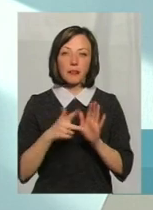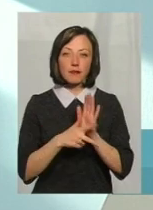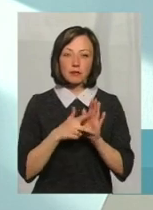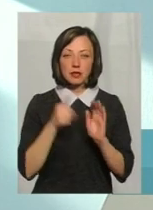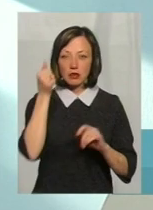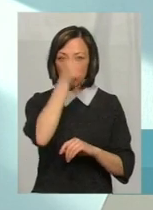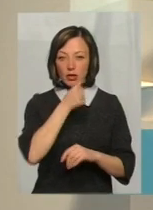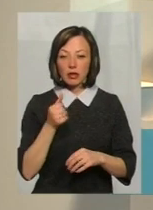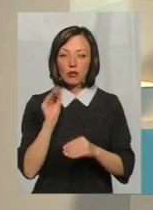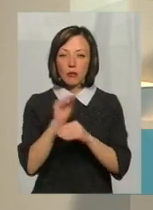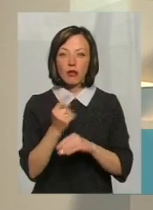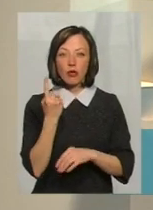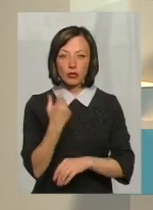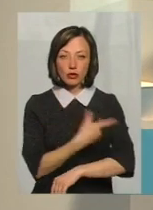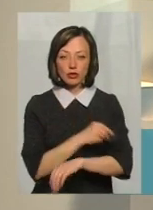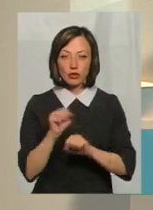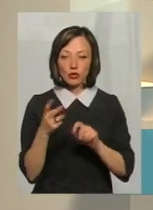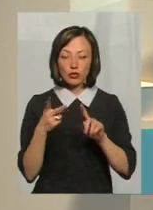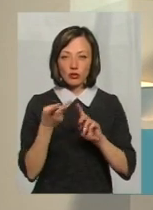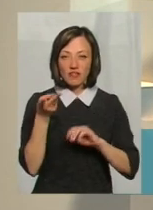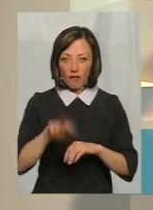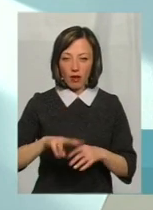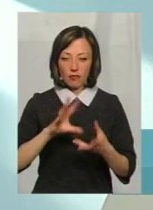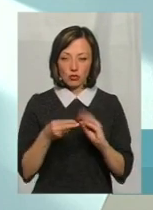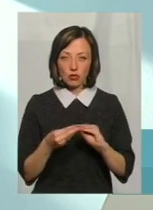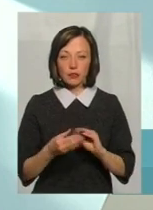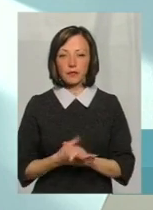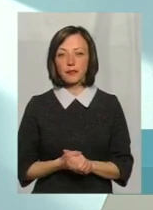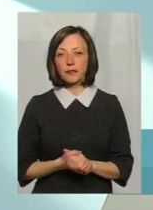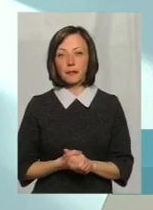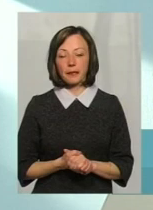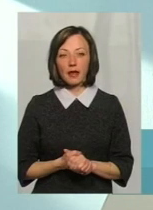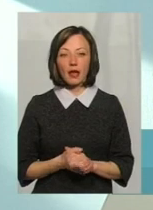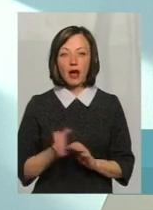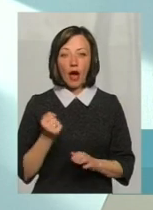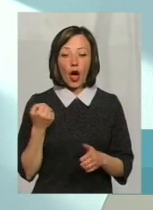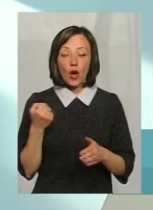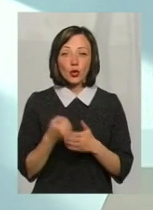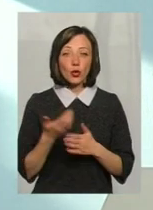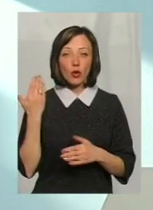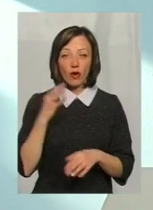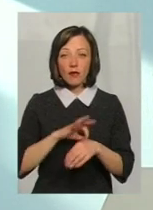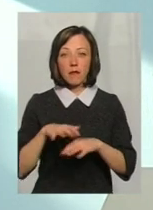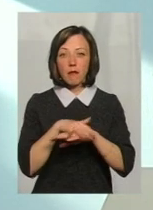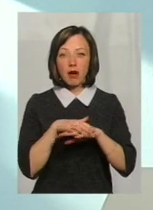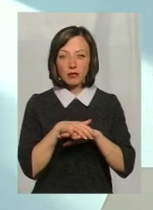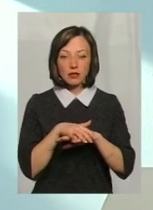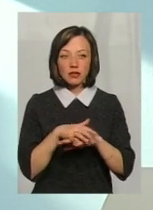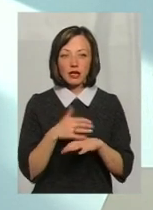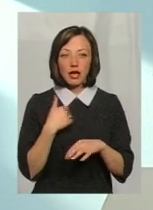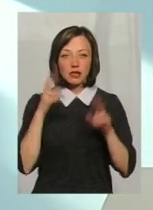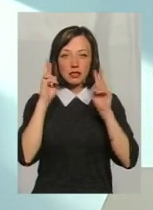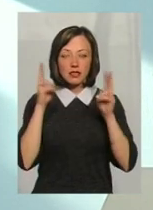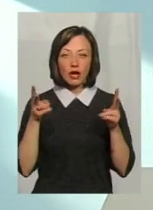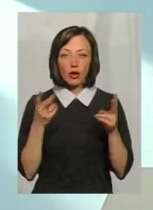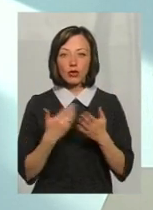-х роках додали ще одно щеплення. І в календарі. І вже було два щеплення дітям. А до того хворіли масово. Майже, ну, я не